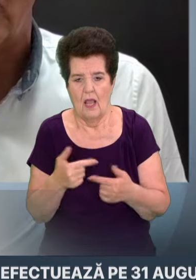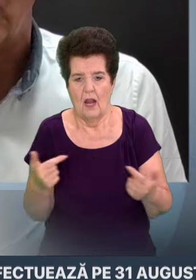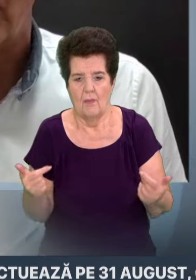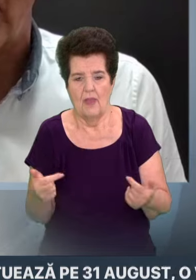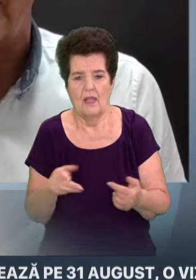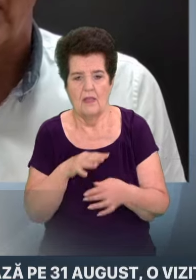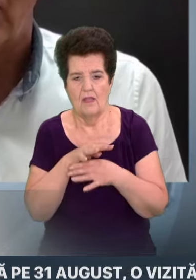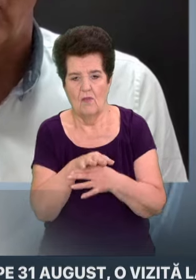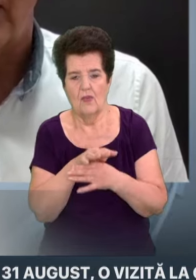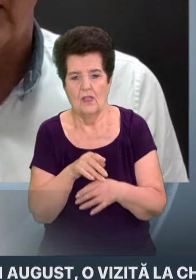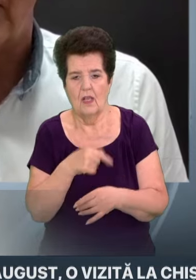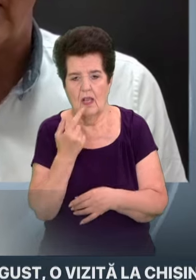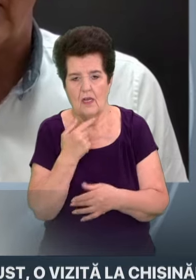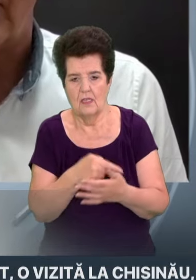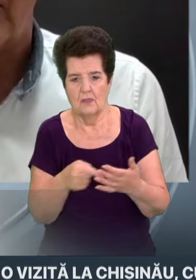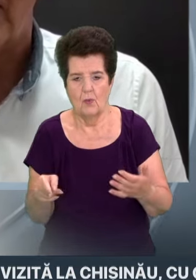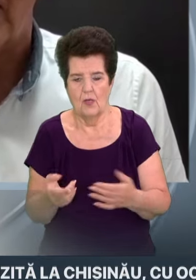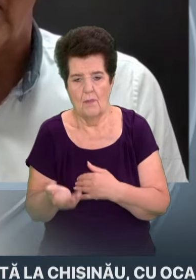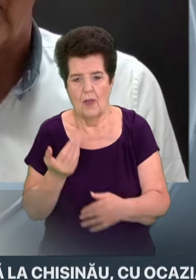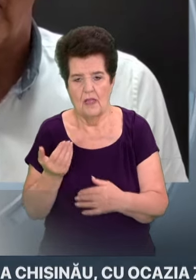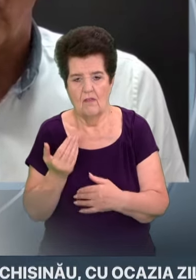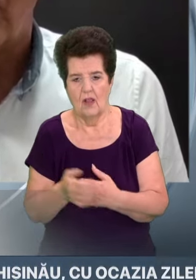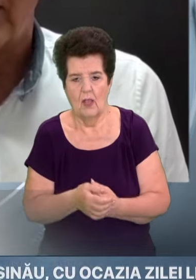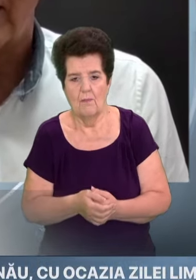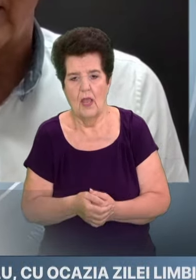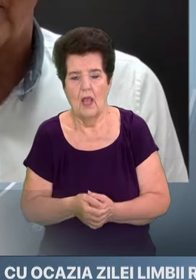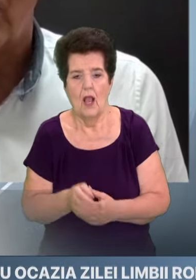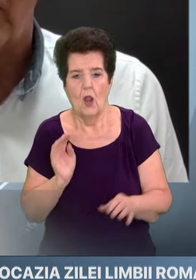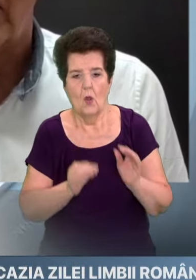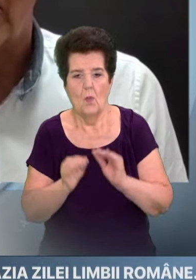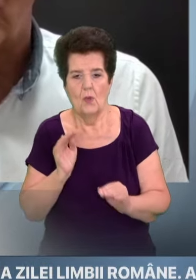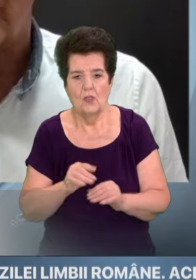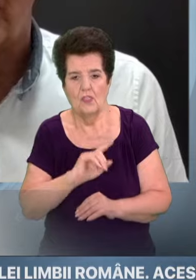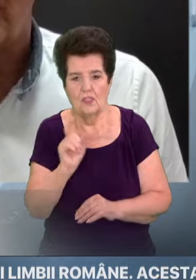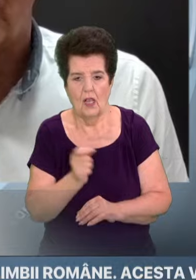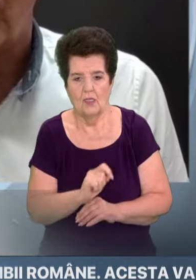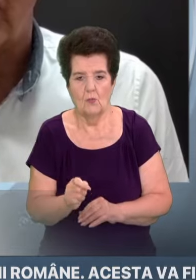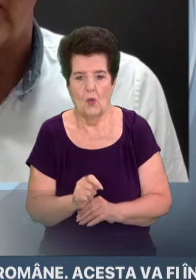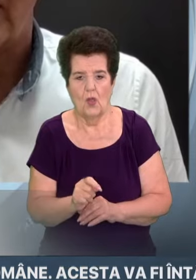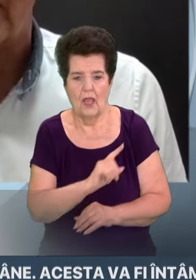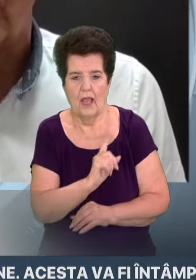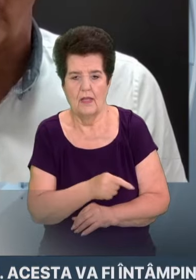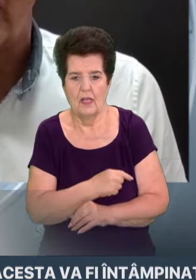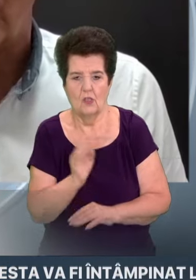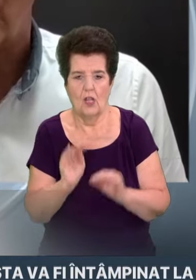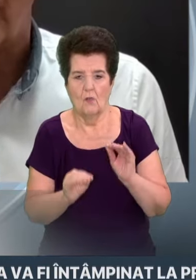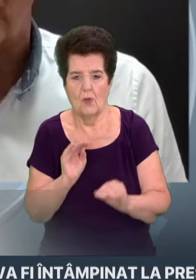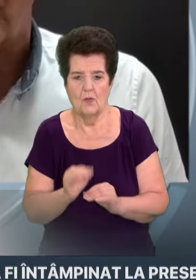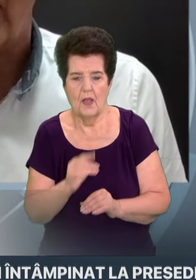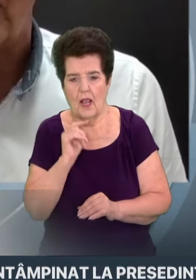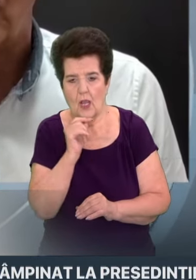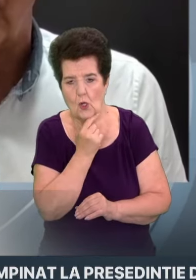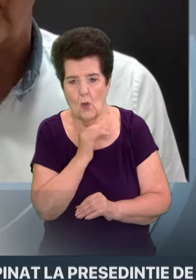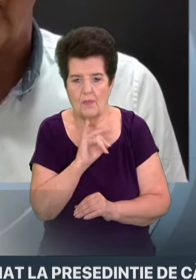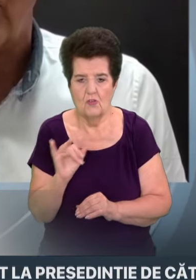care le menționam numeric mai devreme, componenta războiului energetic, componenta războiului economic